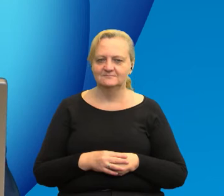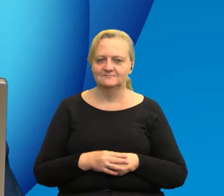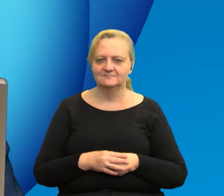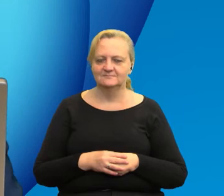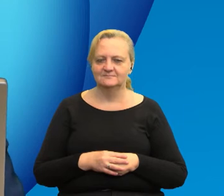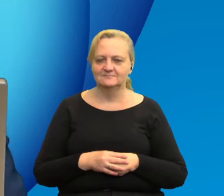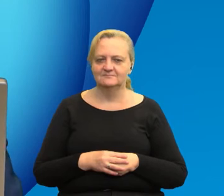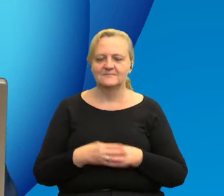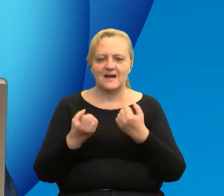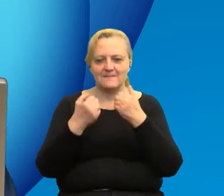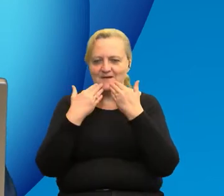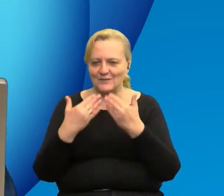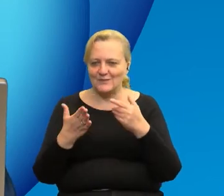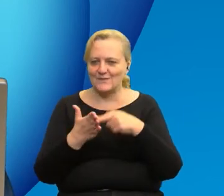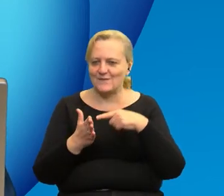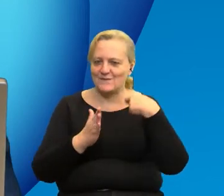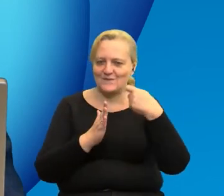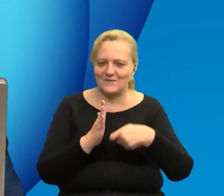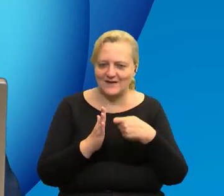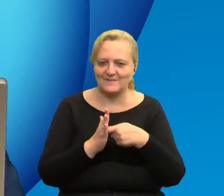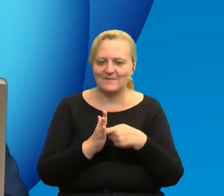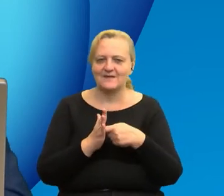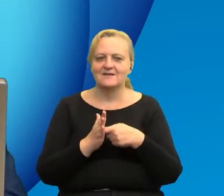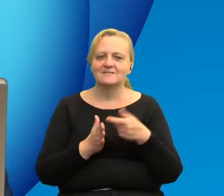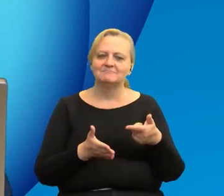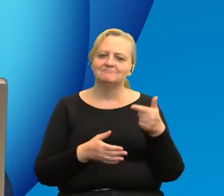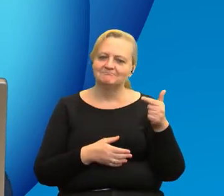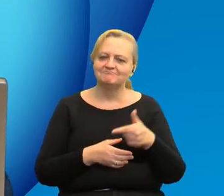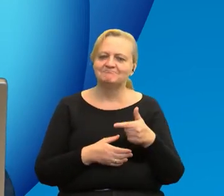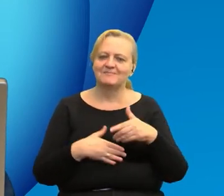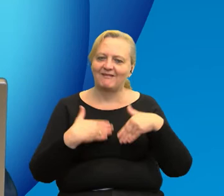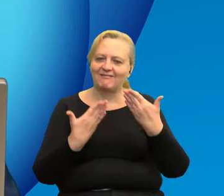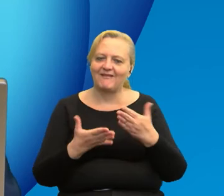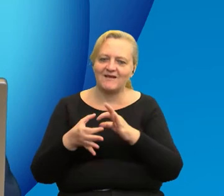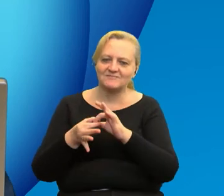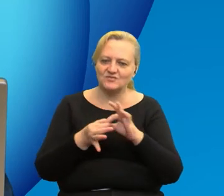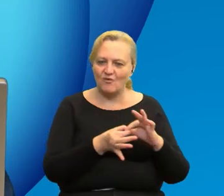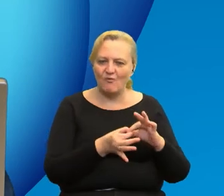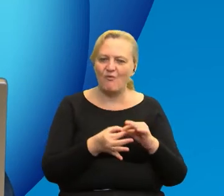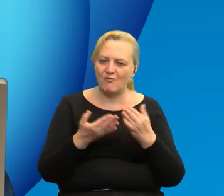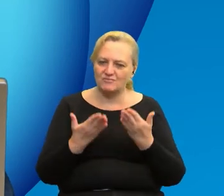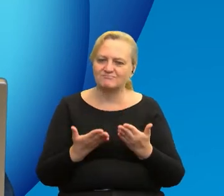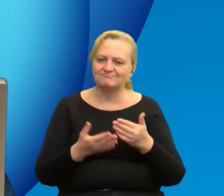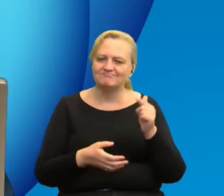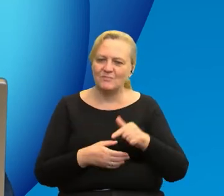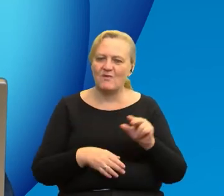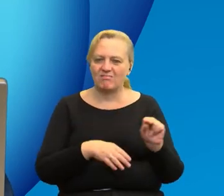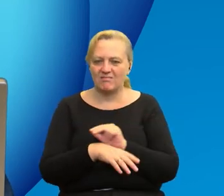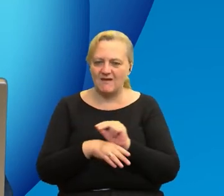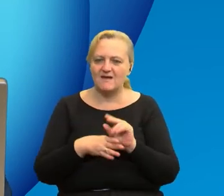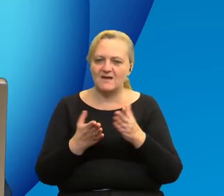Bardzo dziękujemy za ten film. Film o konieczności zapewnienia ciągłości opieki